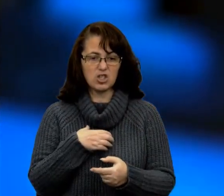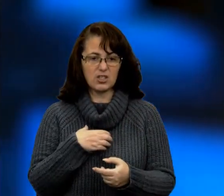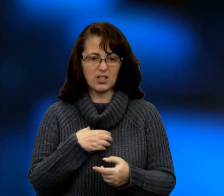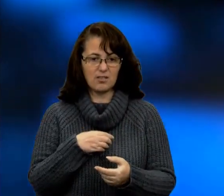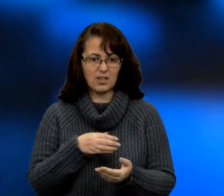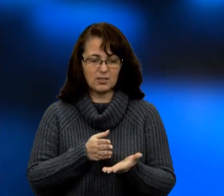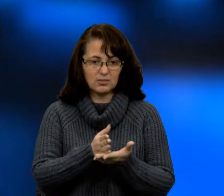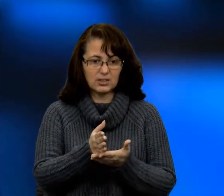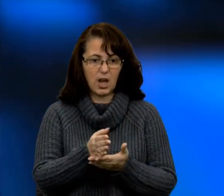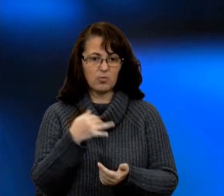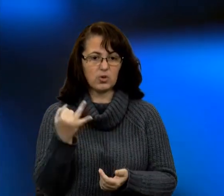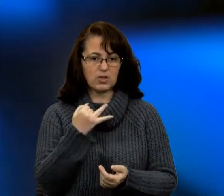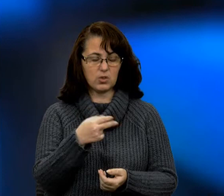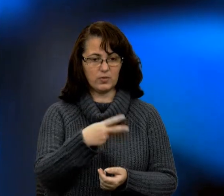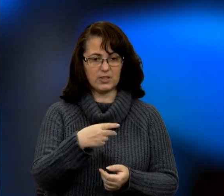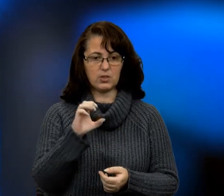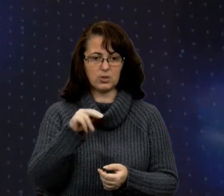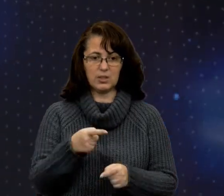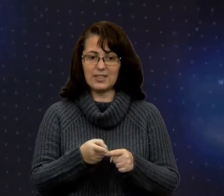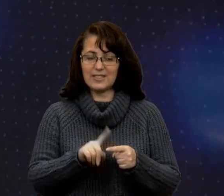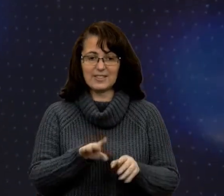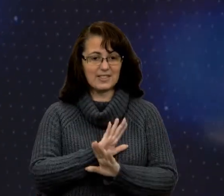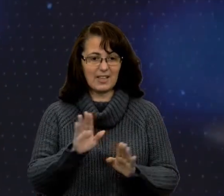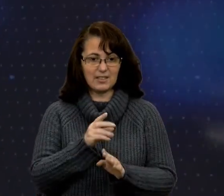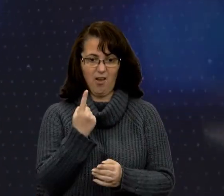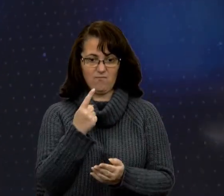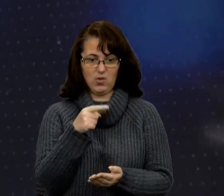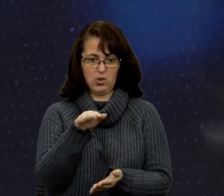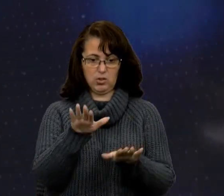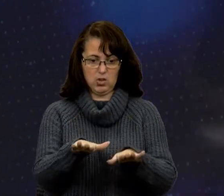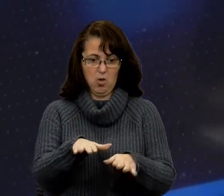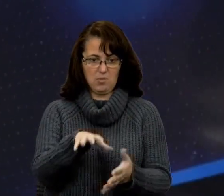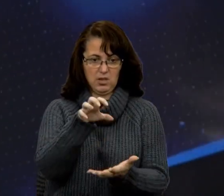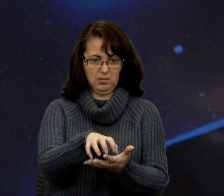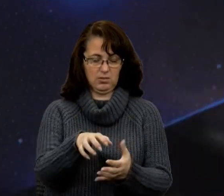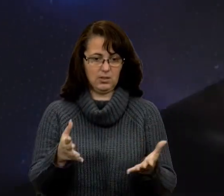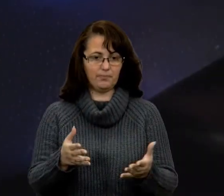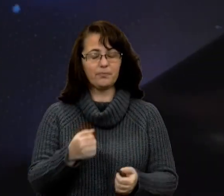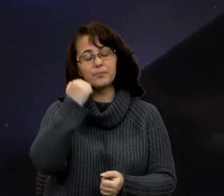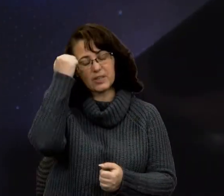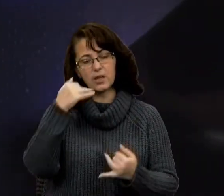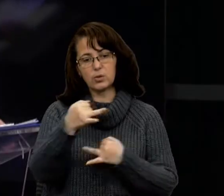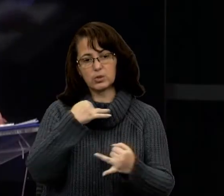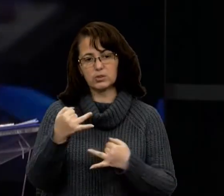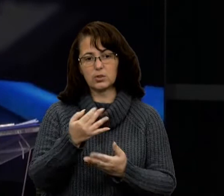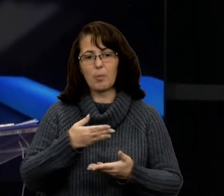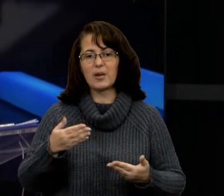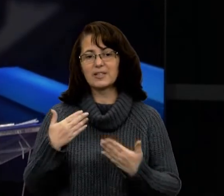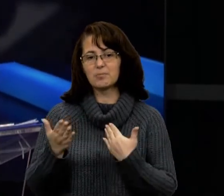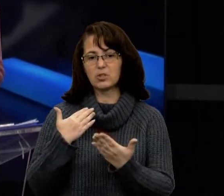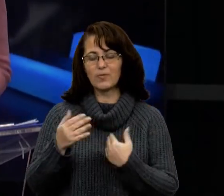20-го століття. Це не локальне історію. Дякую вам за розмову. Нагадаю, ми спілкувалися і з